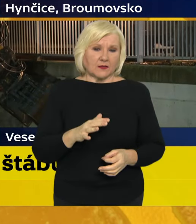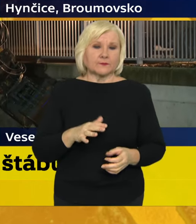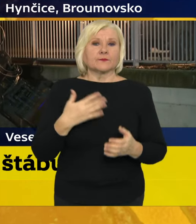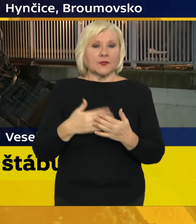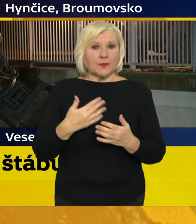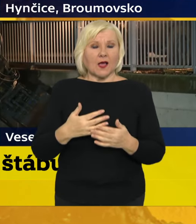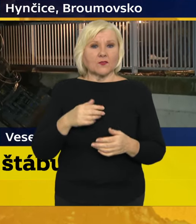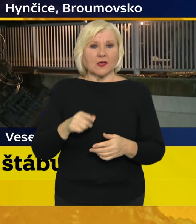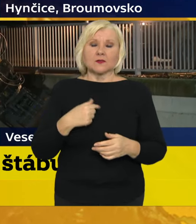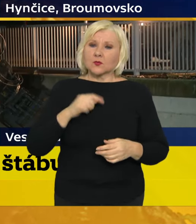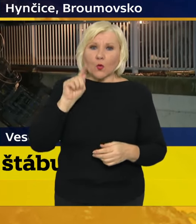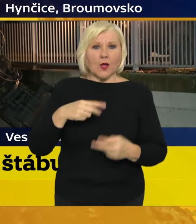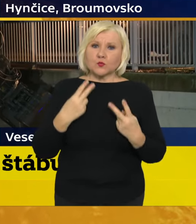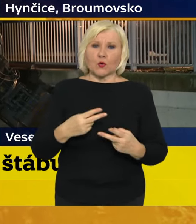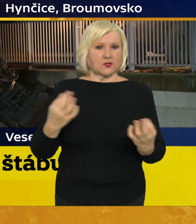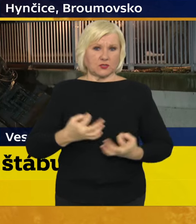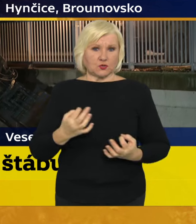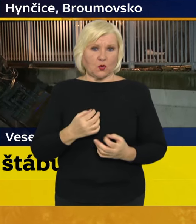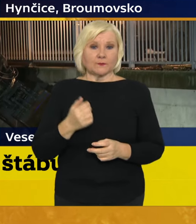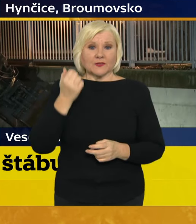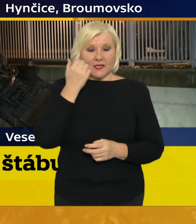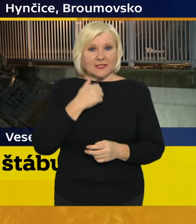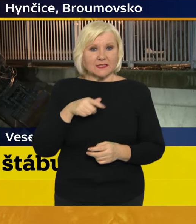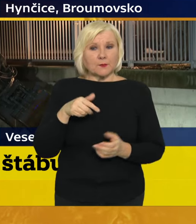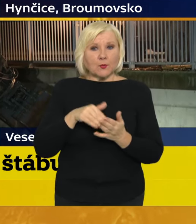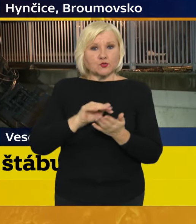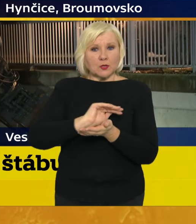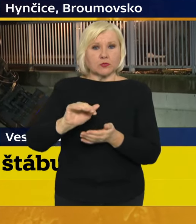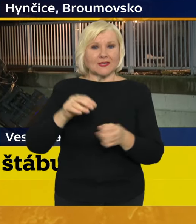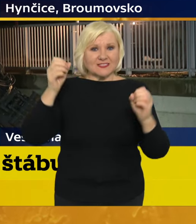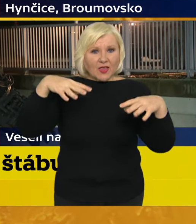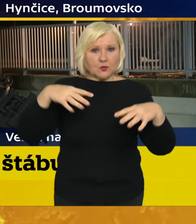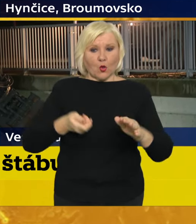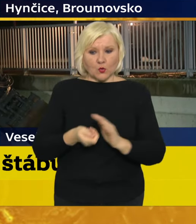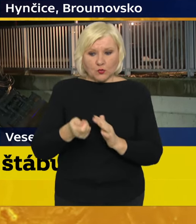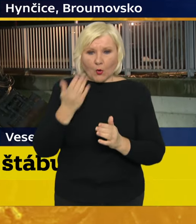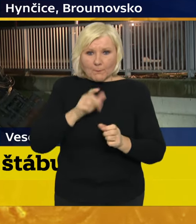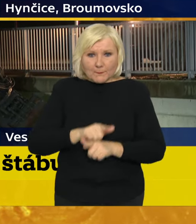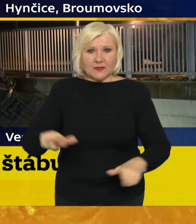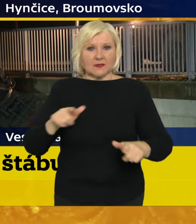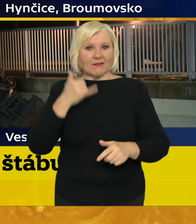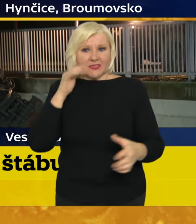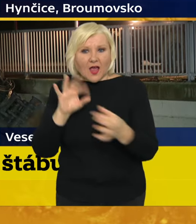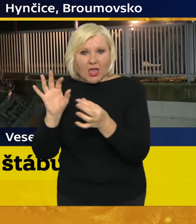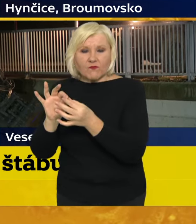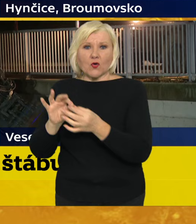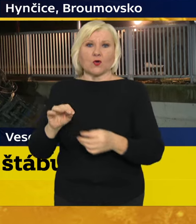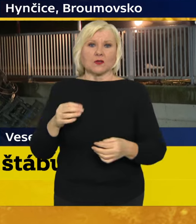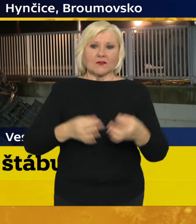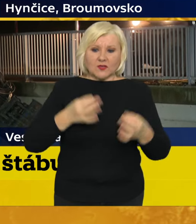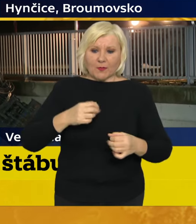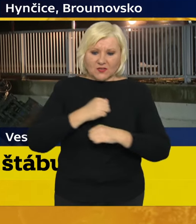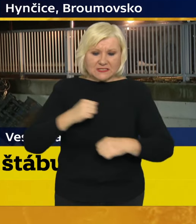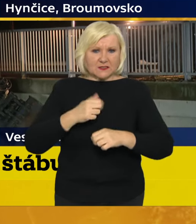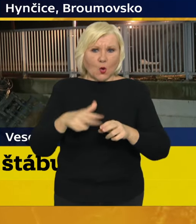nám jde o to, aby ti lidé svítili, topili, mohli telefonovat, aby jsme obnovili infrastrukturu. Aby se zase co